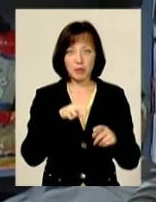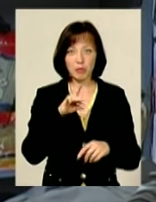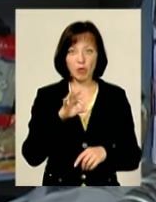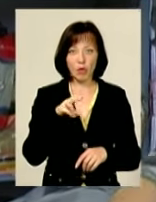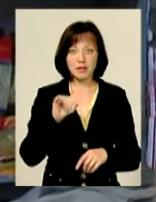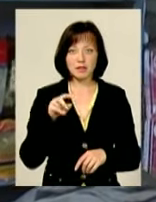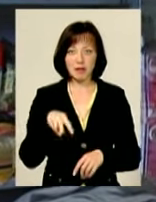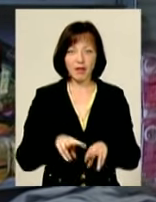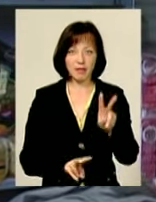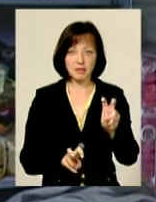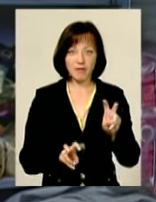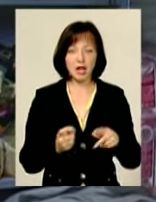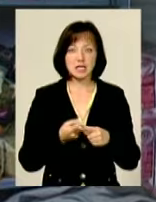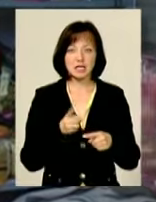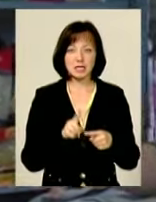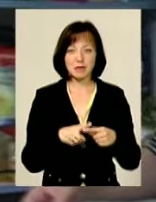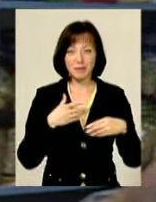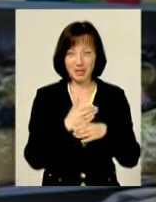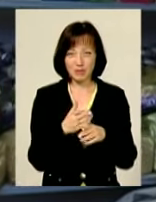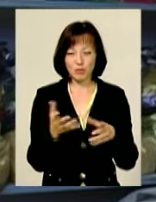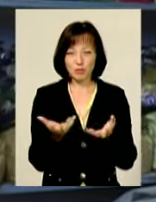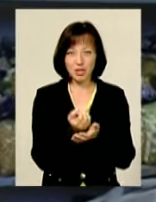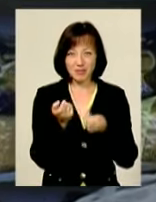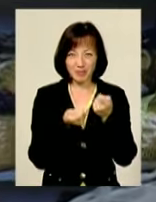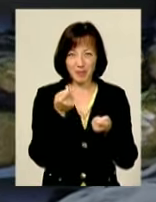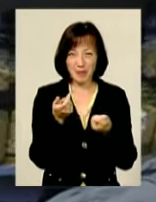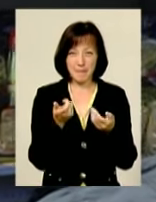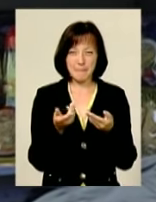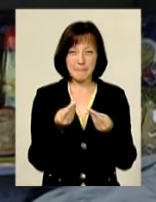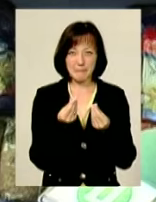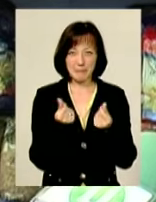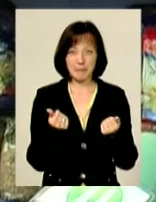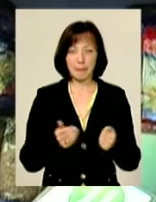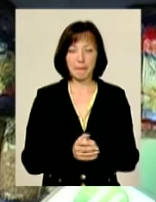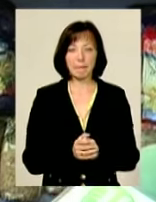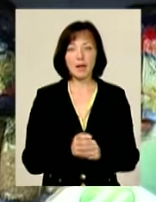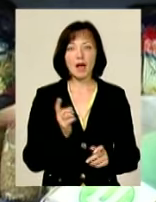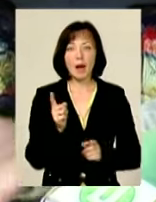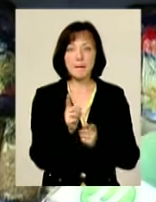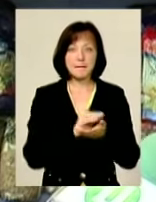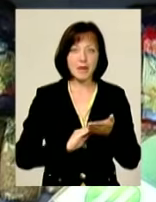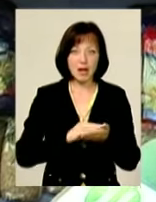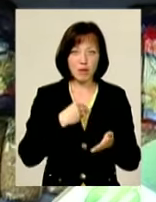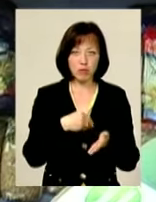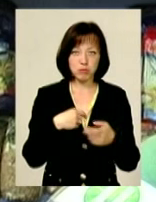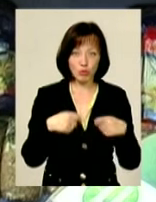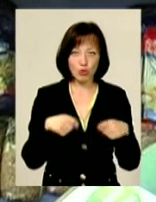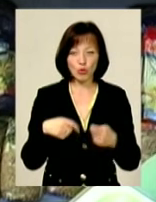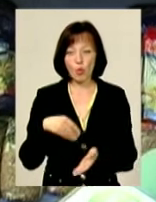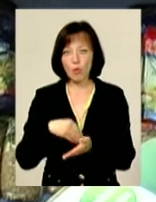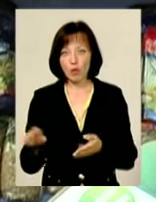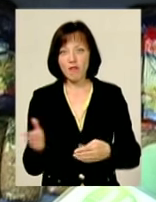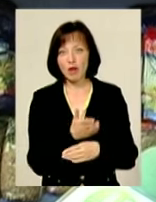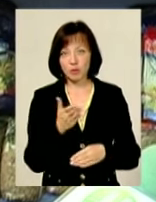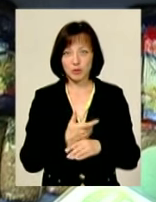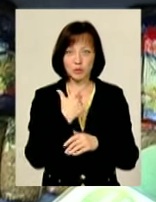називається, вона б'ється і через то виходить така мінка грація Перепродаю, я купую в виробника і